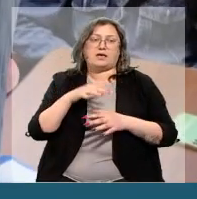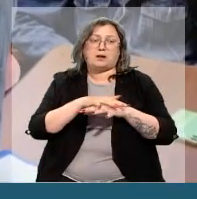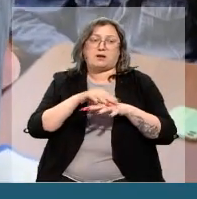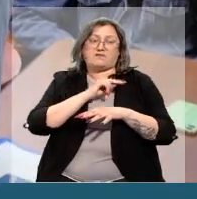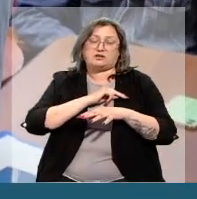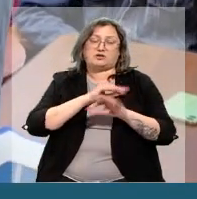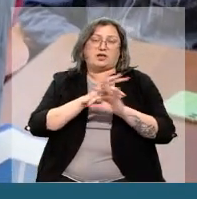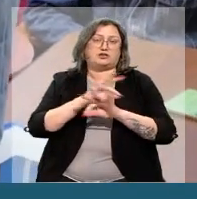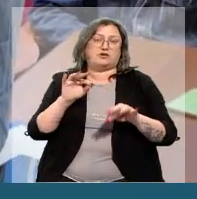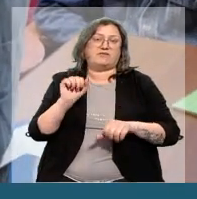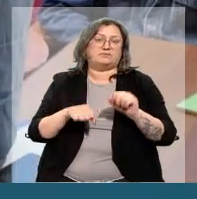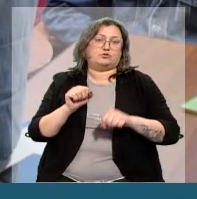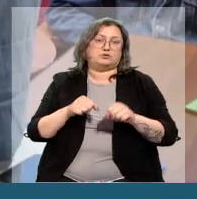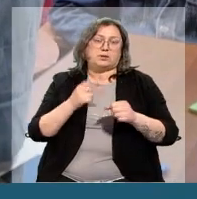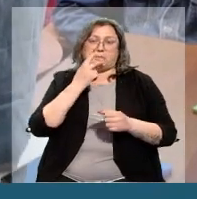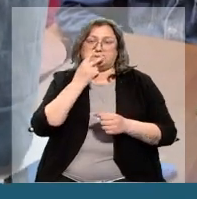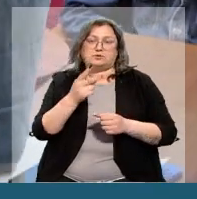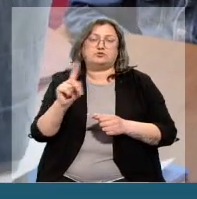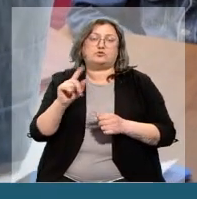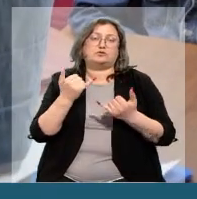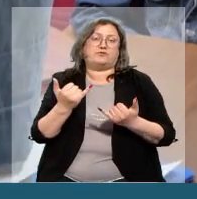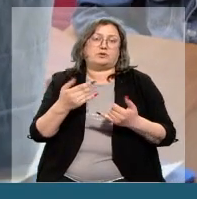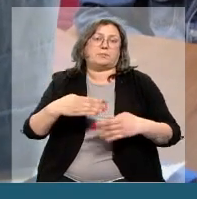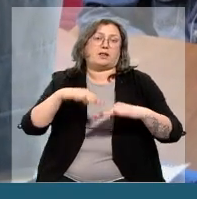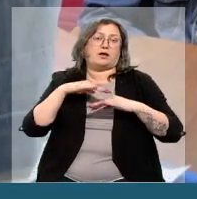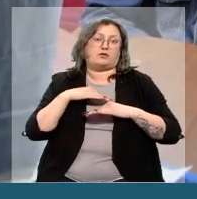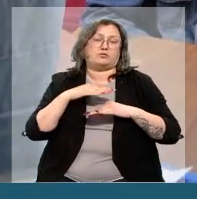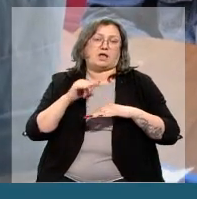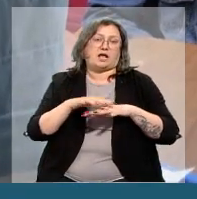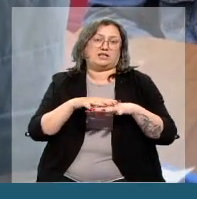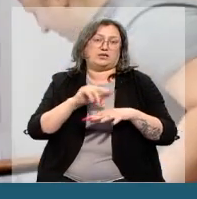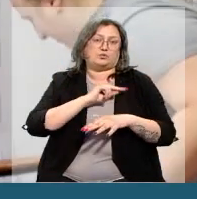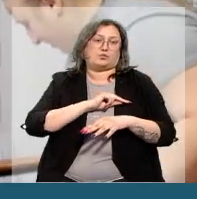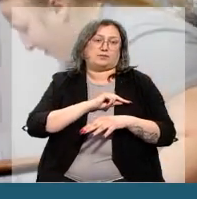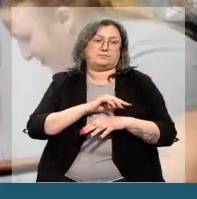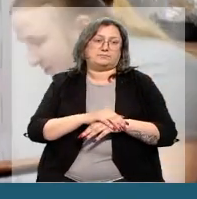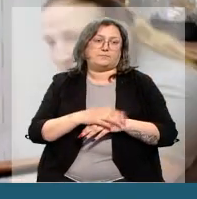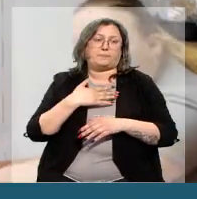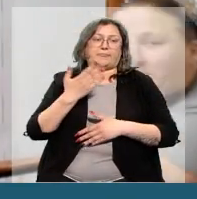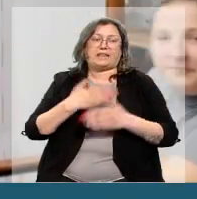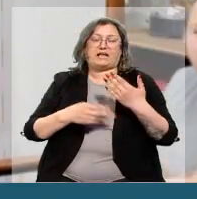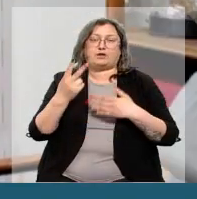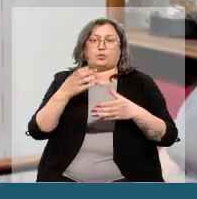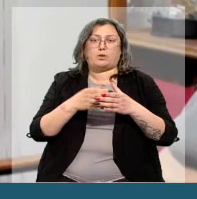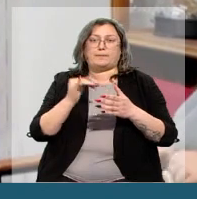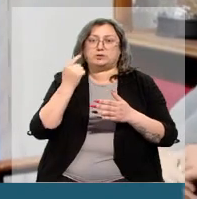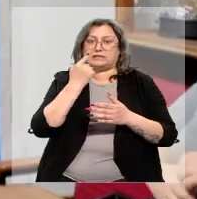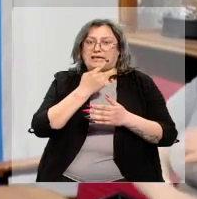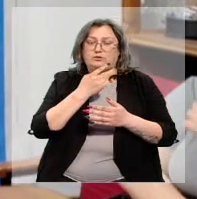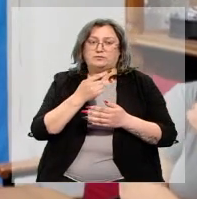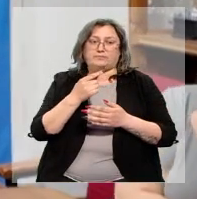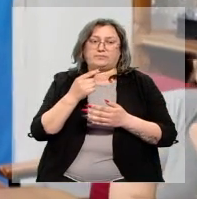вакансий – отличная возможность посмотреть, что сегодня предлагают на рынке труда. Я инвалид второй группы по зрению.